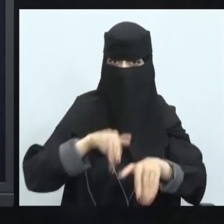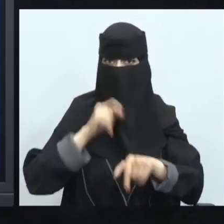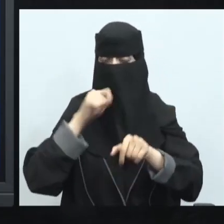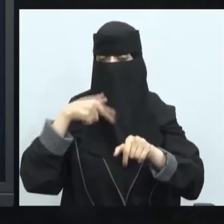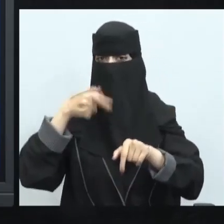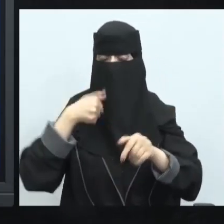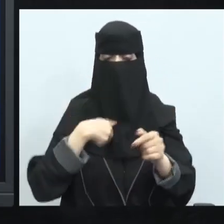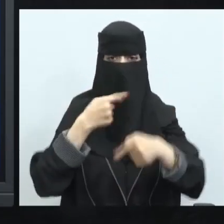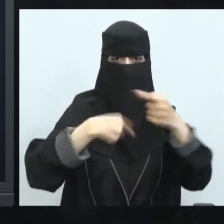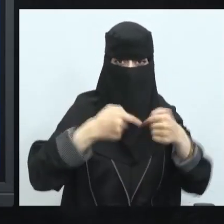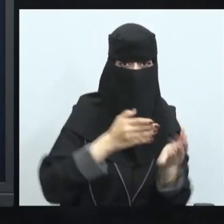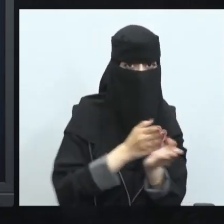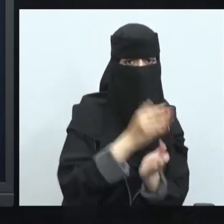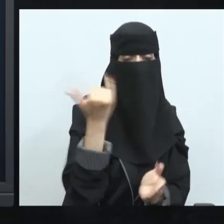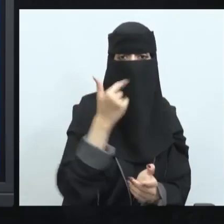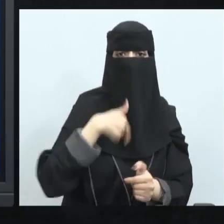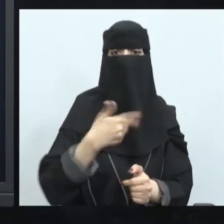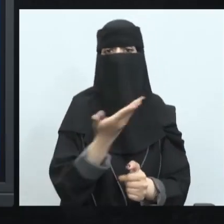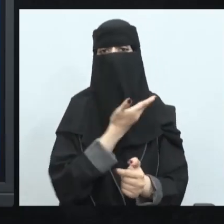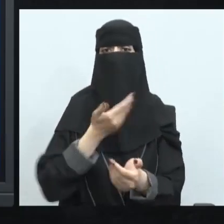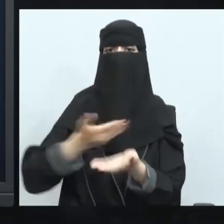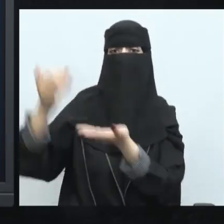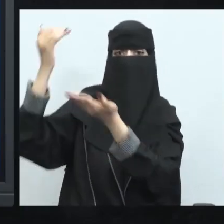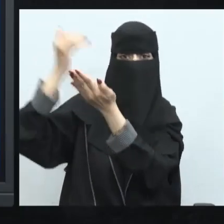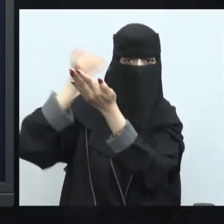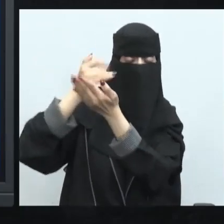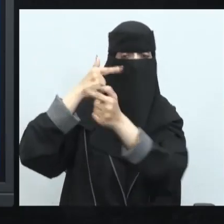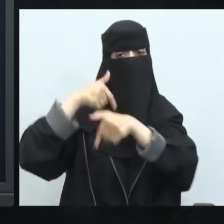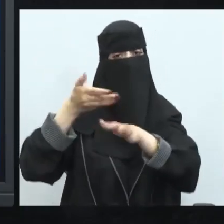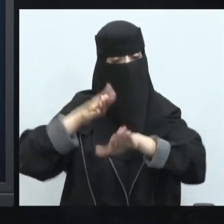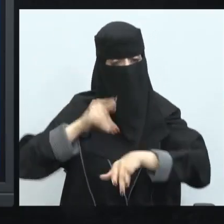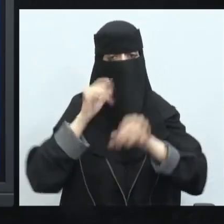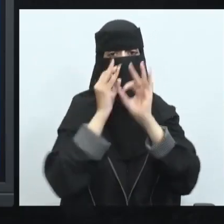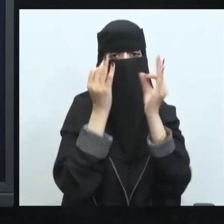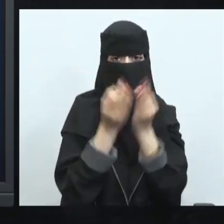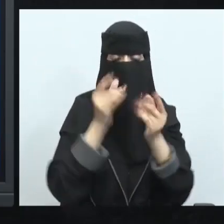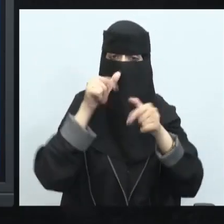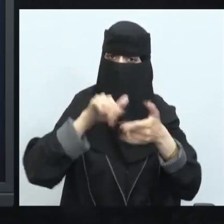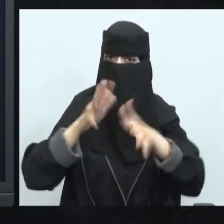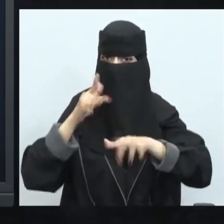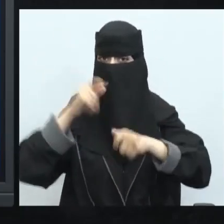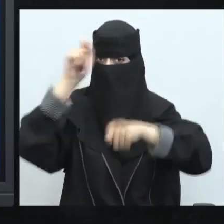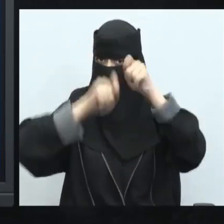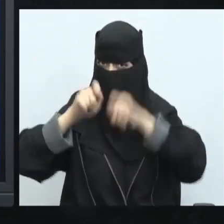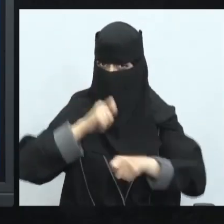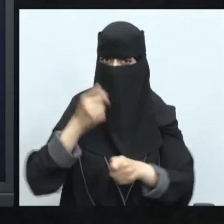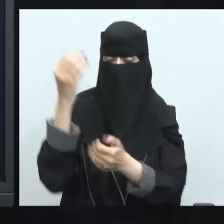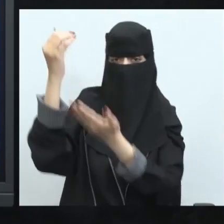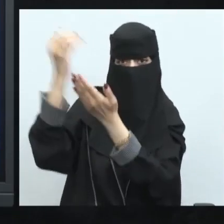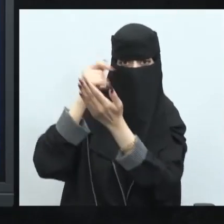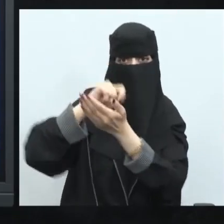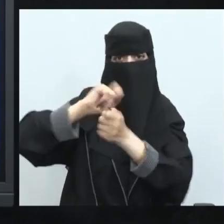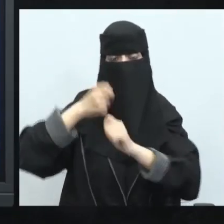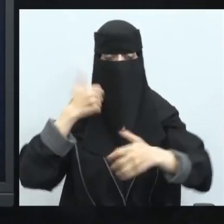أن الاستدامة مهمة وهي تؤثر على الاقتصاد تؤثر على المجتمع فحينما نستخدم الموارد أو